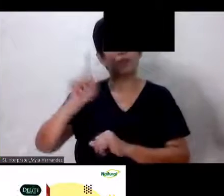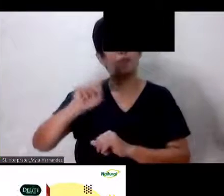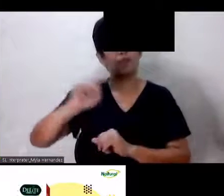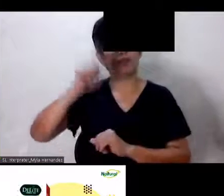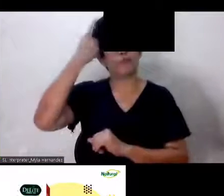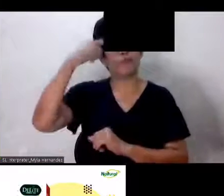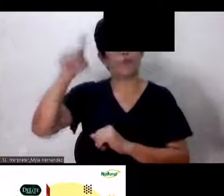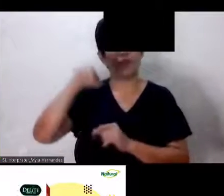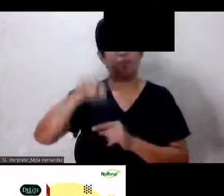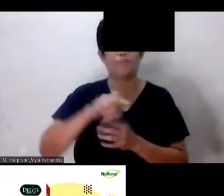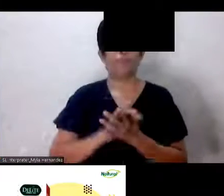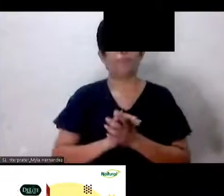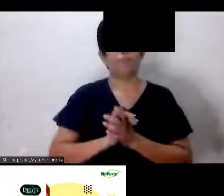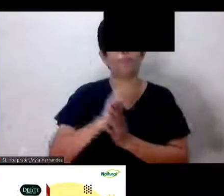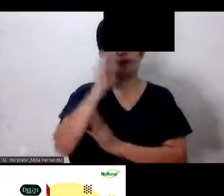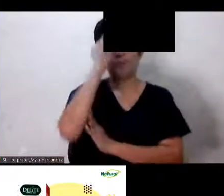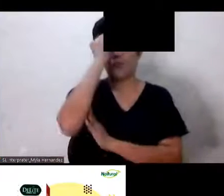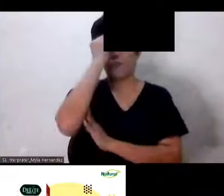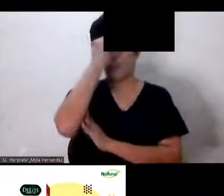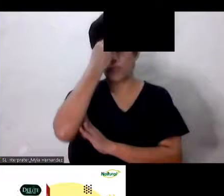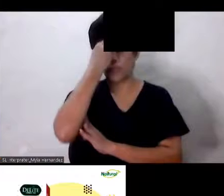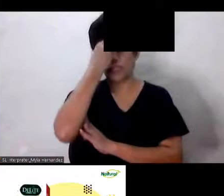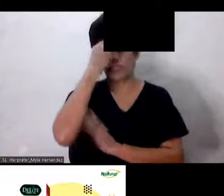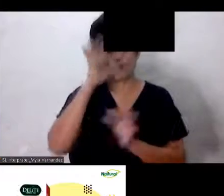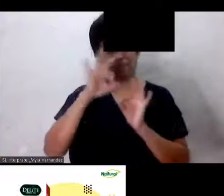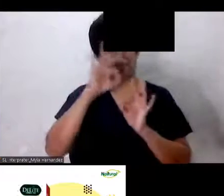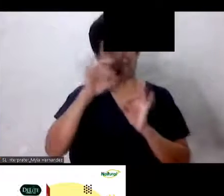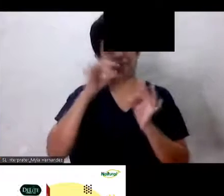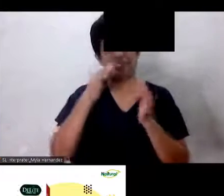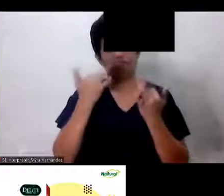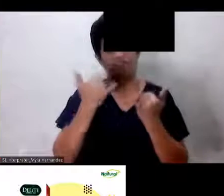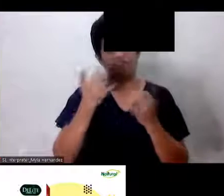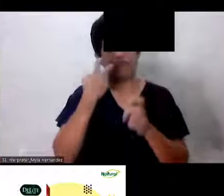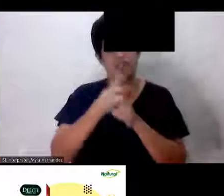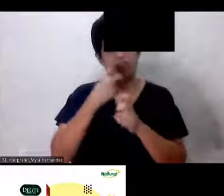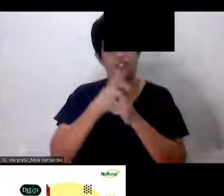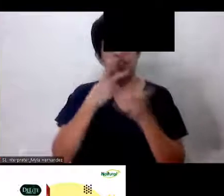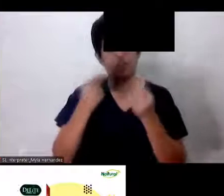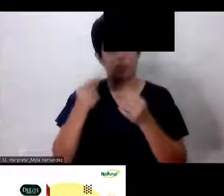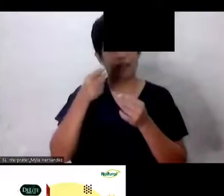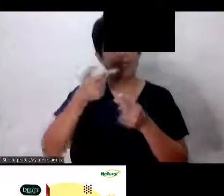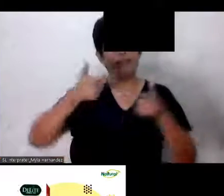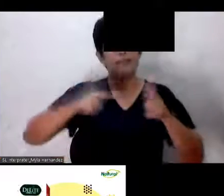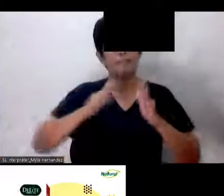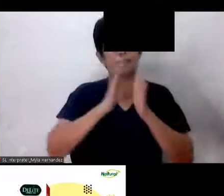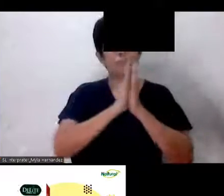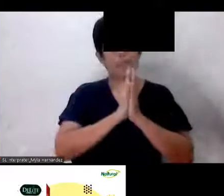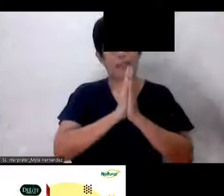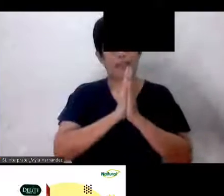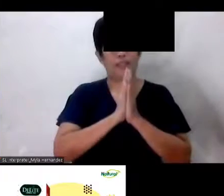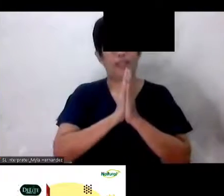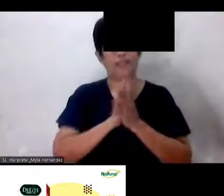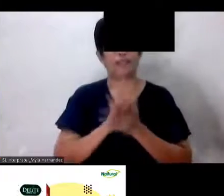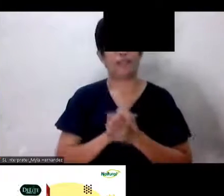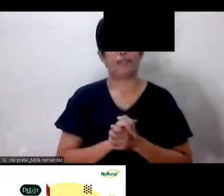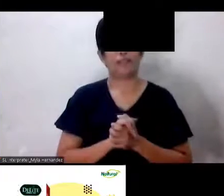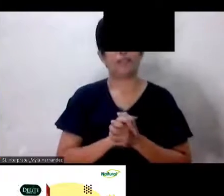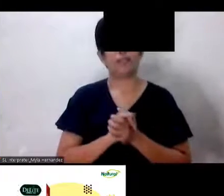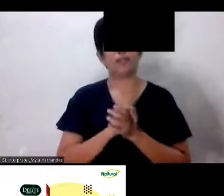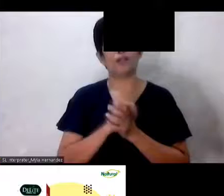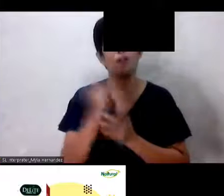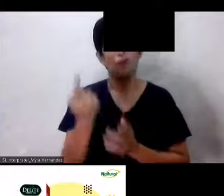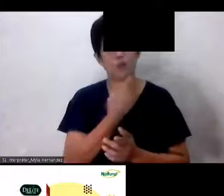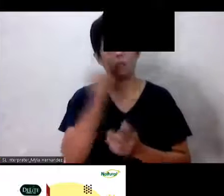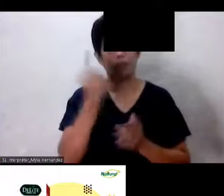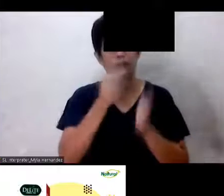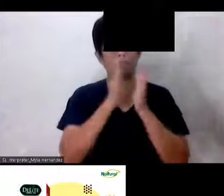sa atin Yung po yung ating gawin Kung tayo man ay nahihirapan gawin yun Ay ipanalangin po natin At alam nyo Ang pwede pa natin gawin Ipanalangin